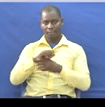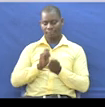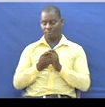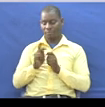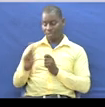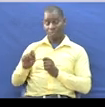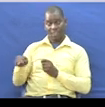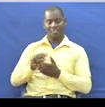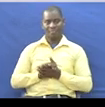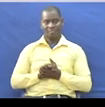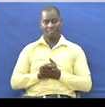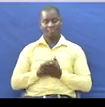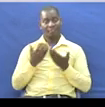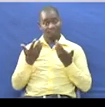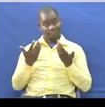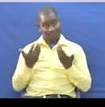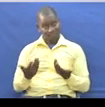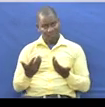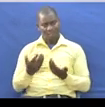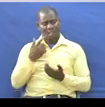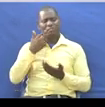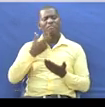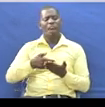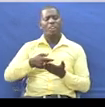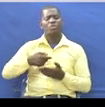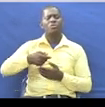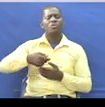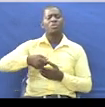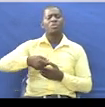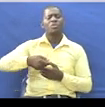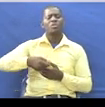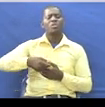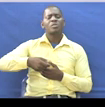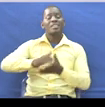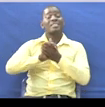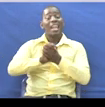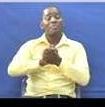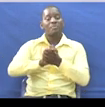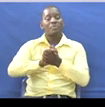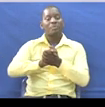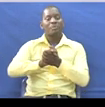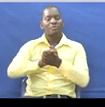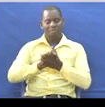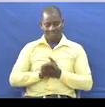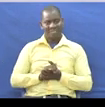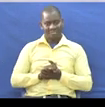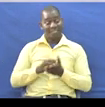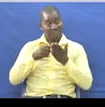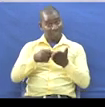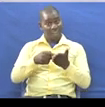Kwa mfano kuna Hii salamu unasema Wazungu unasema How are you